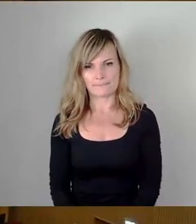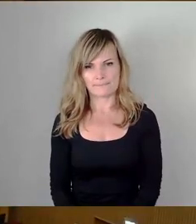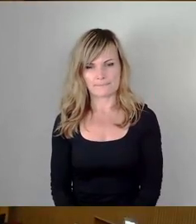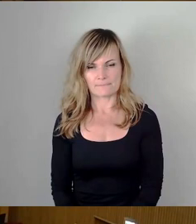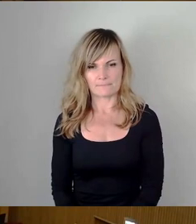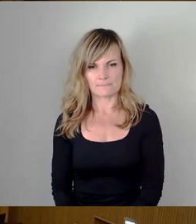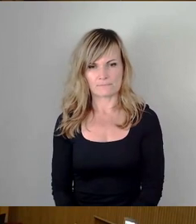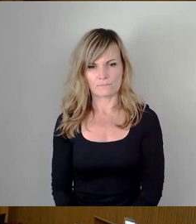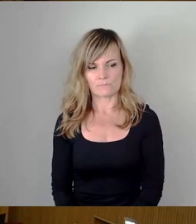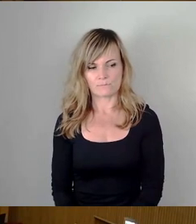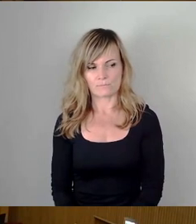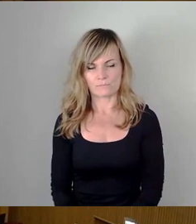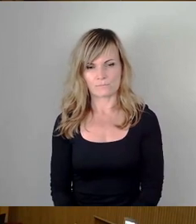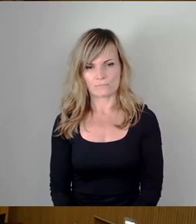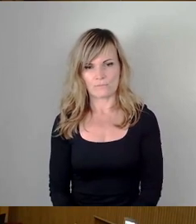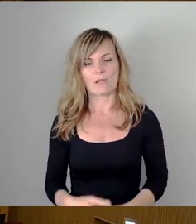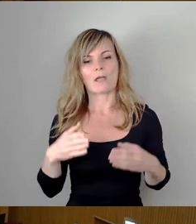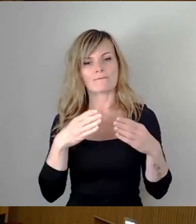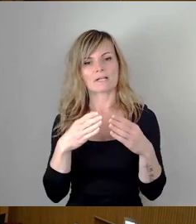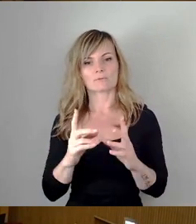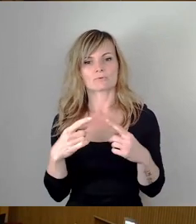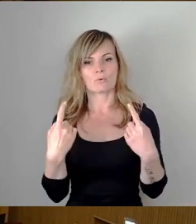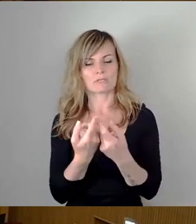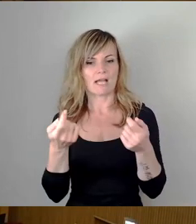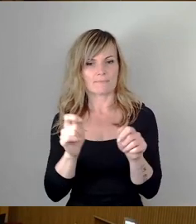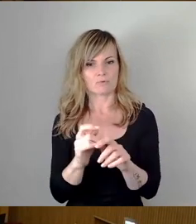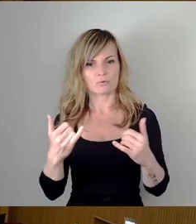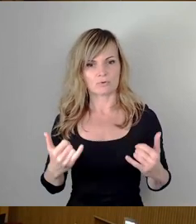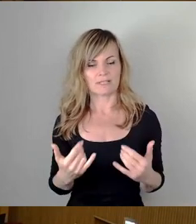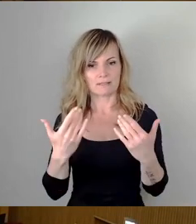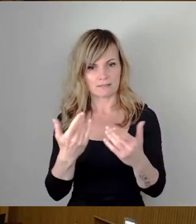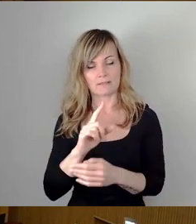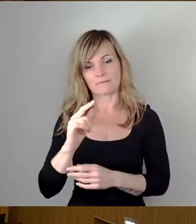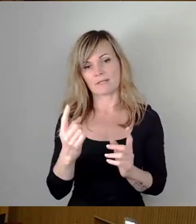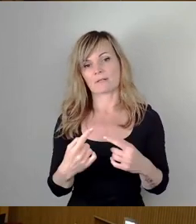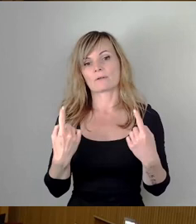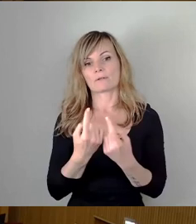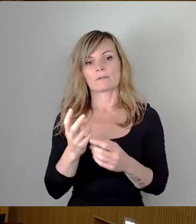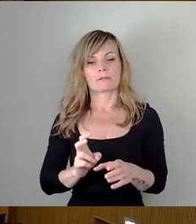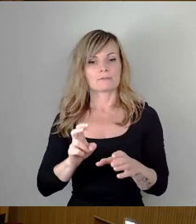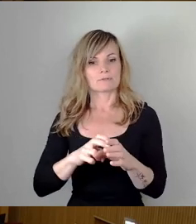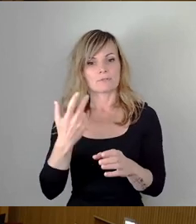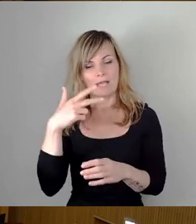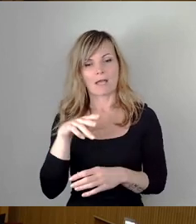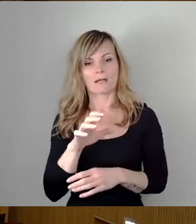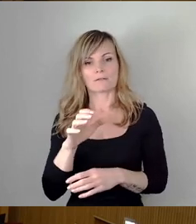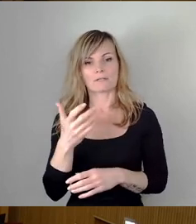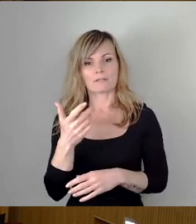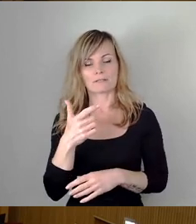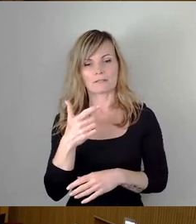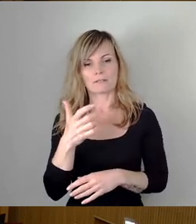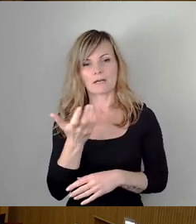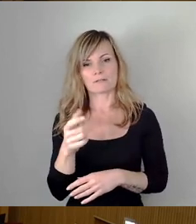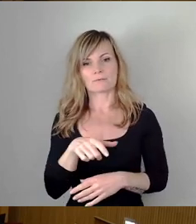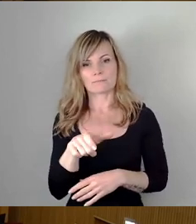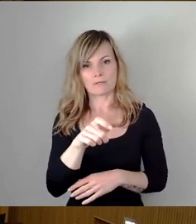Okay, damit haben wir die Fraktionsrunde abgeschlossen und jetzt würden wir in die zweite Runde einsteigen. Herr Aschenbach, dann Micha Schmelig, dann Dr.